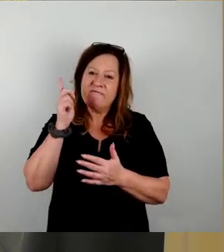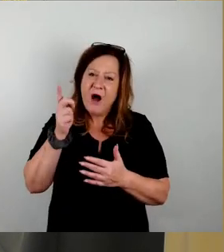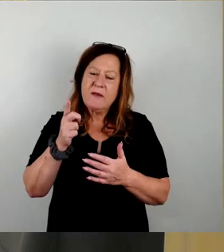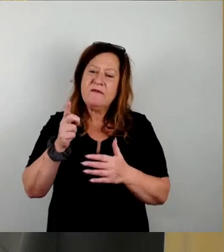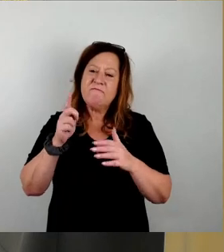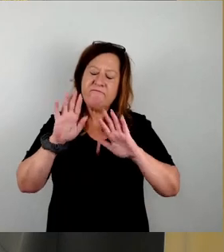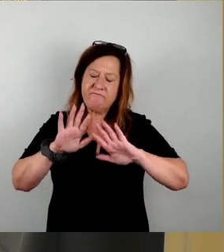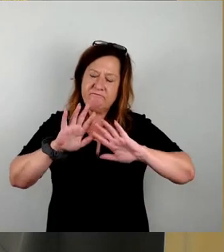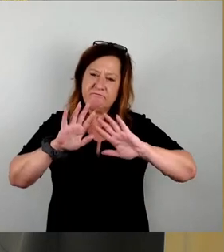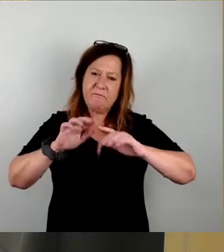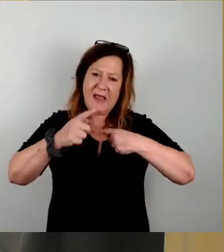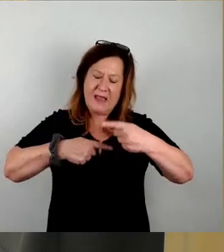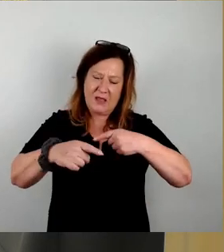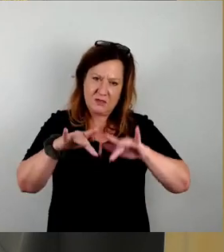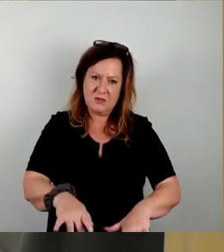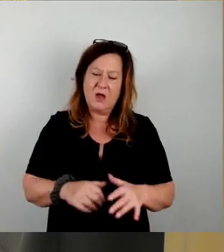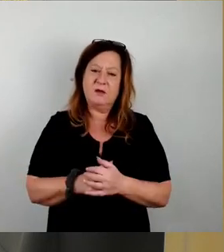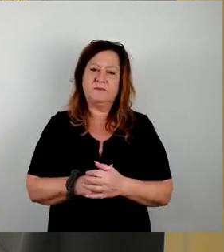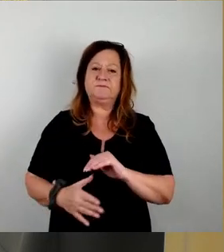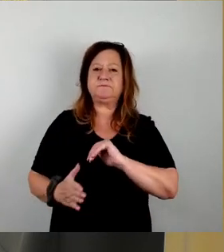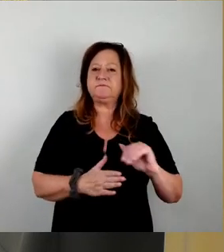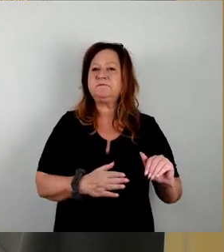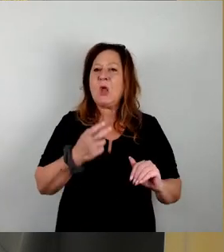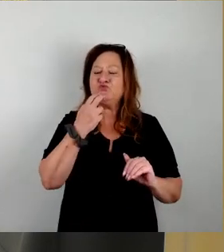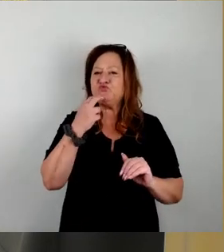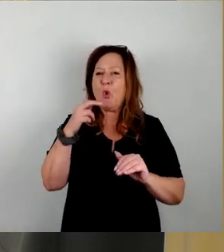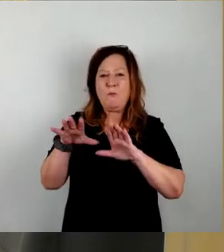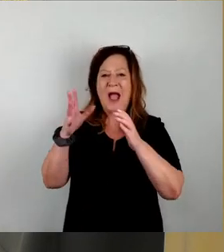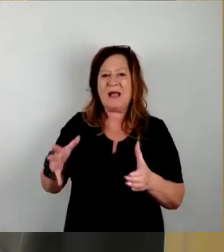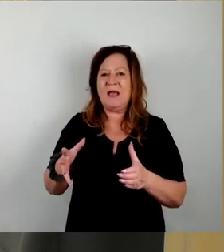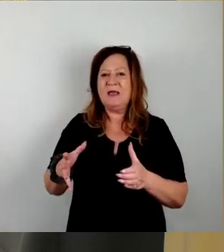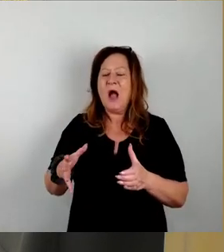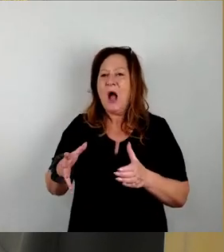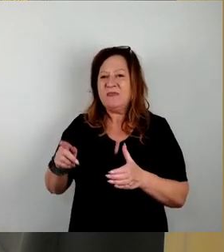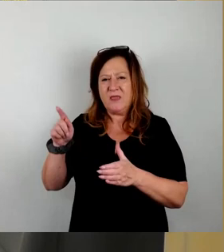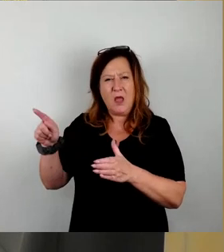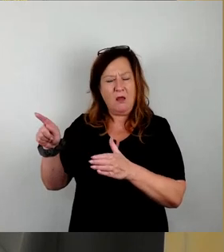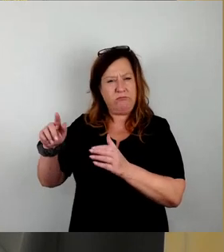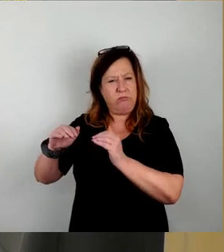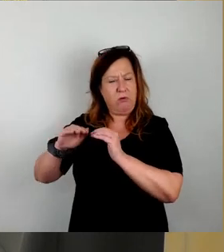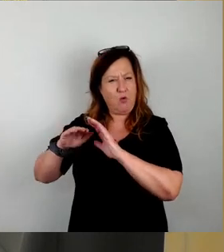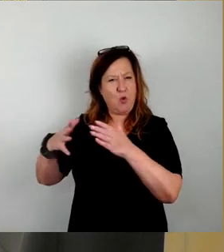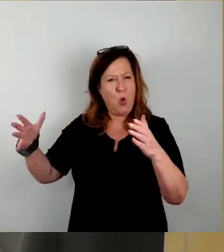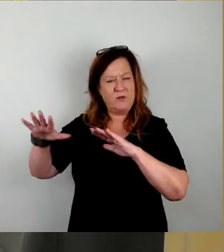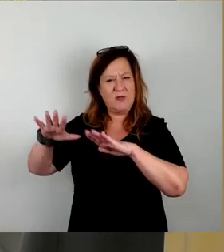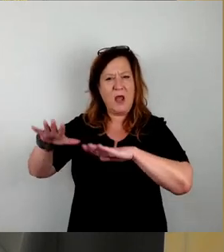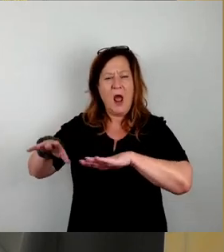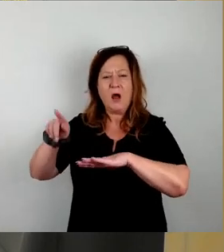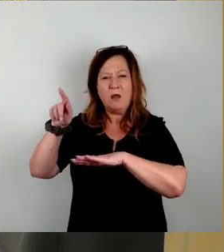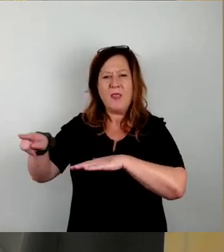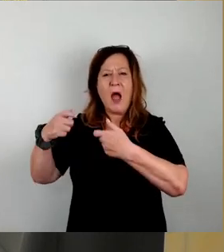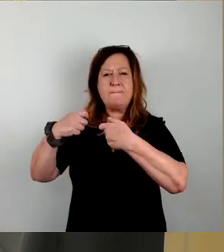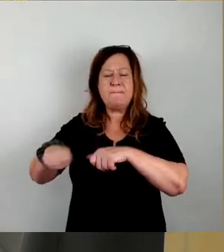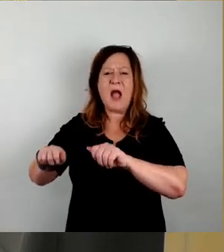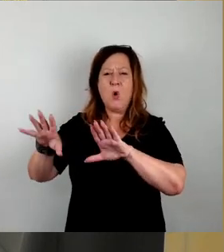Frage der Notstromaggregate für das Großtanklager betrifft, ist es so, dass die Baugenehmigung und auch der interne